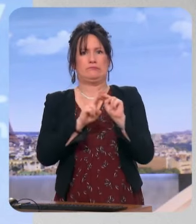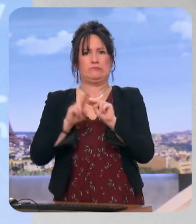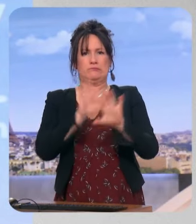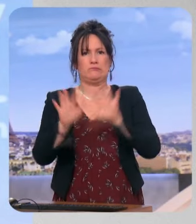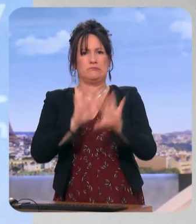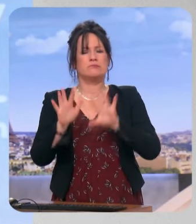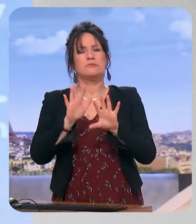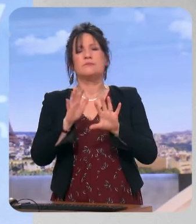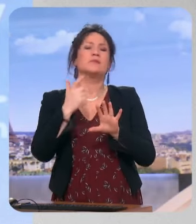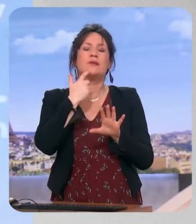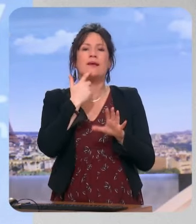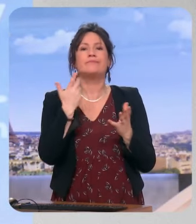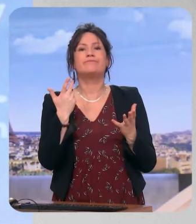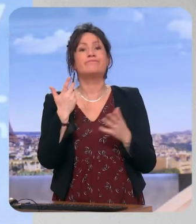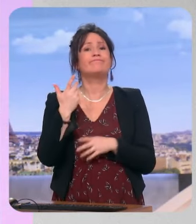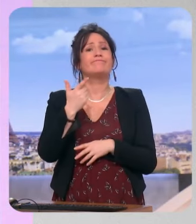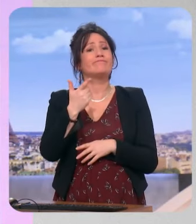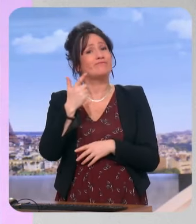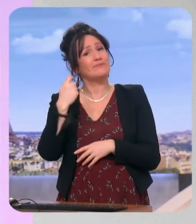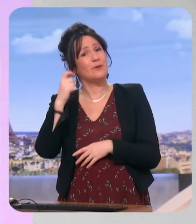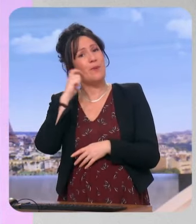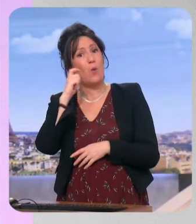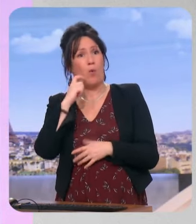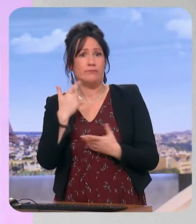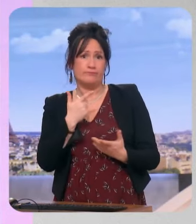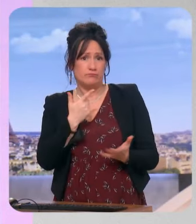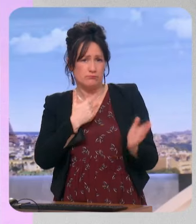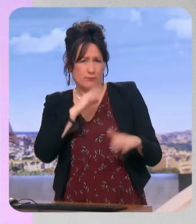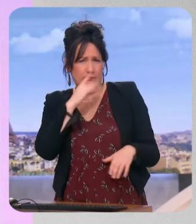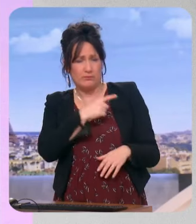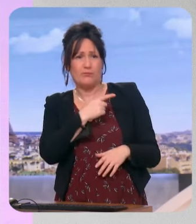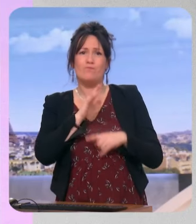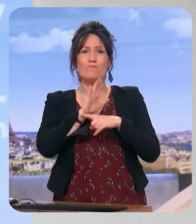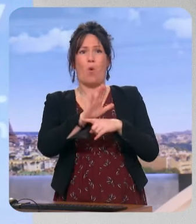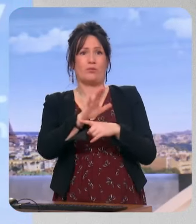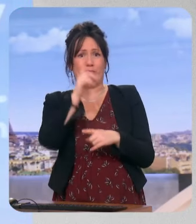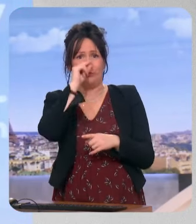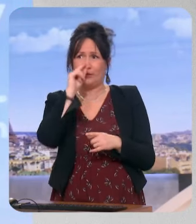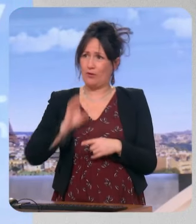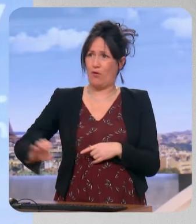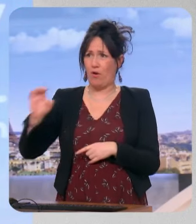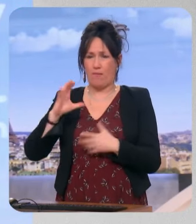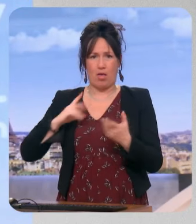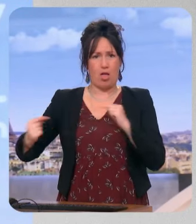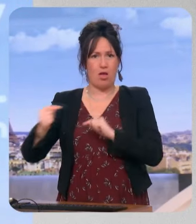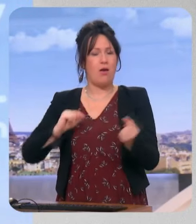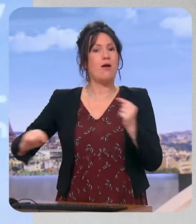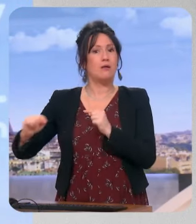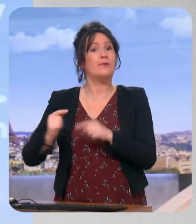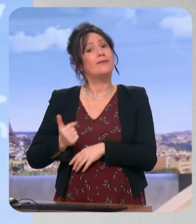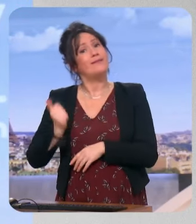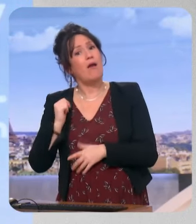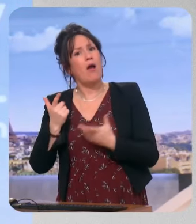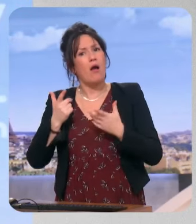'en fait, c'était parce qu'Emmanuel Macron, comme je le disais, a fait ce cadeau à Poutine de montrer qu'il avait des dissensions européennes. Hier, les Européens, les grands leaders européens